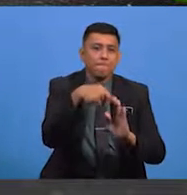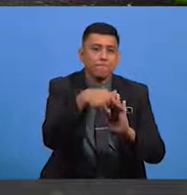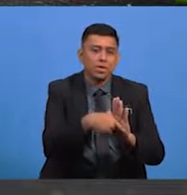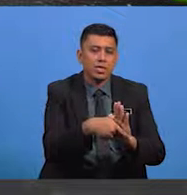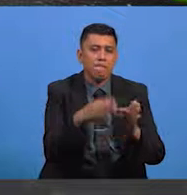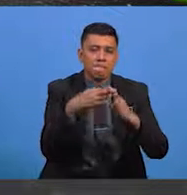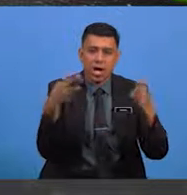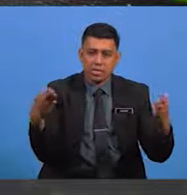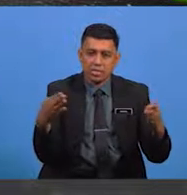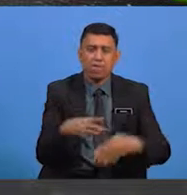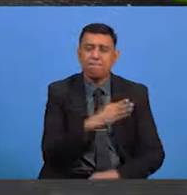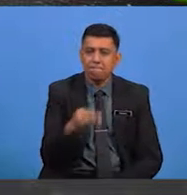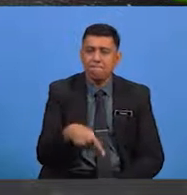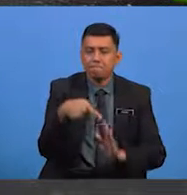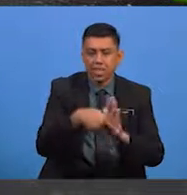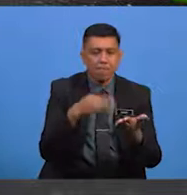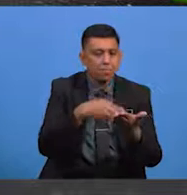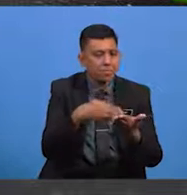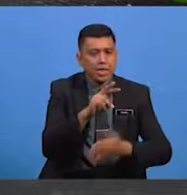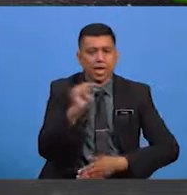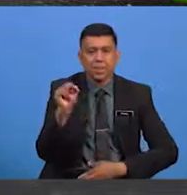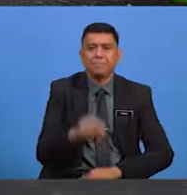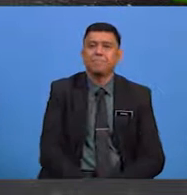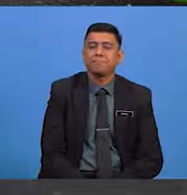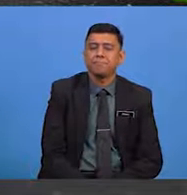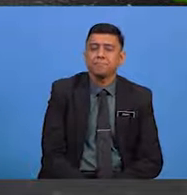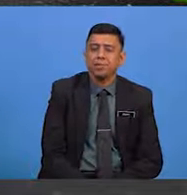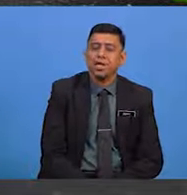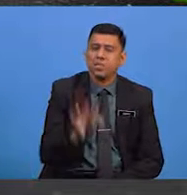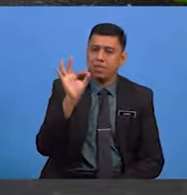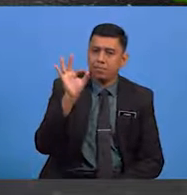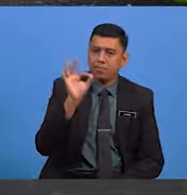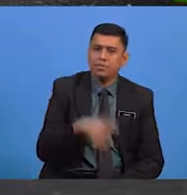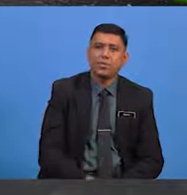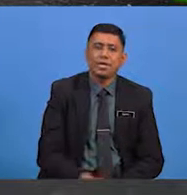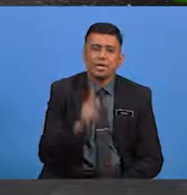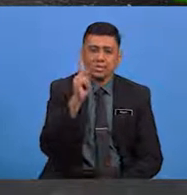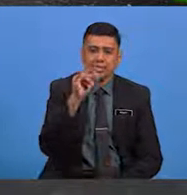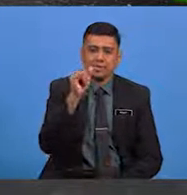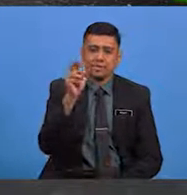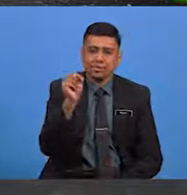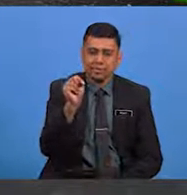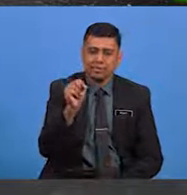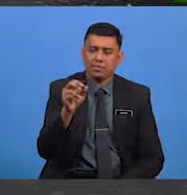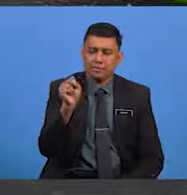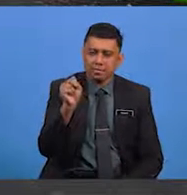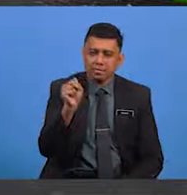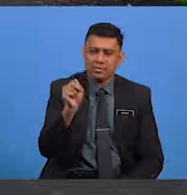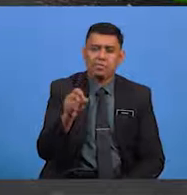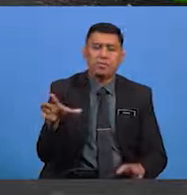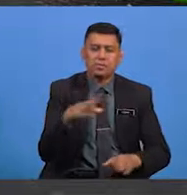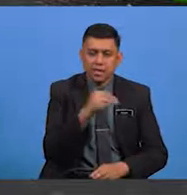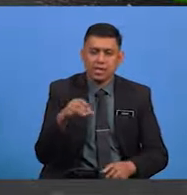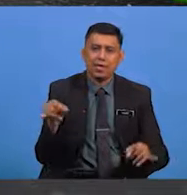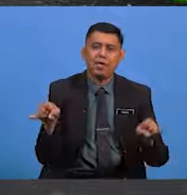peribahasa dan perbilangan Kesembilan, pantun kias dan ibarat